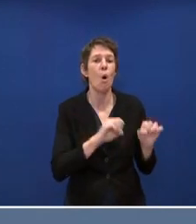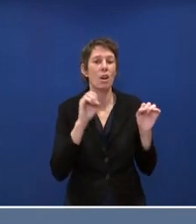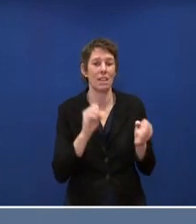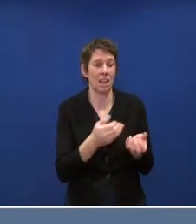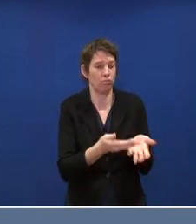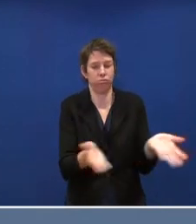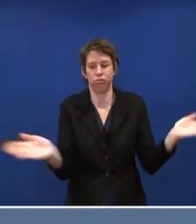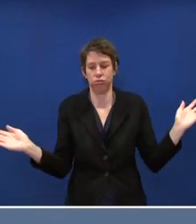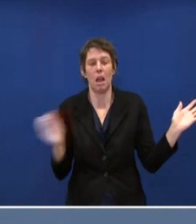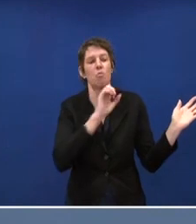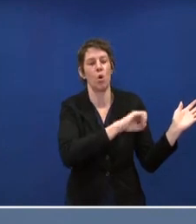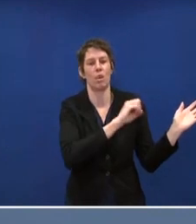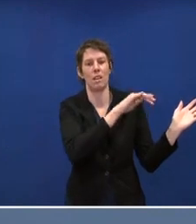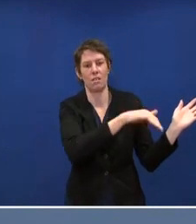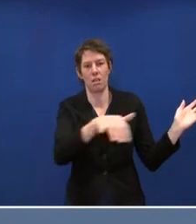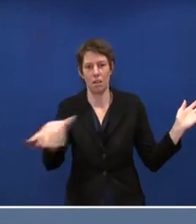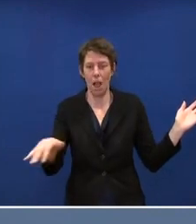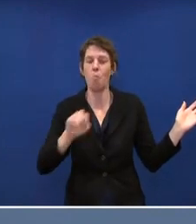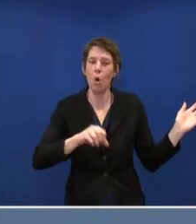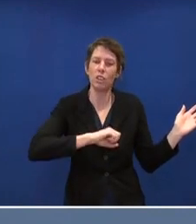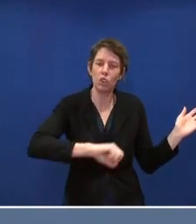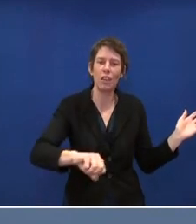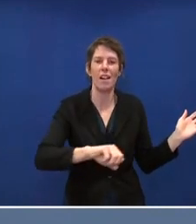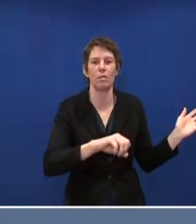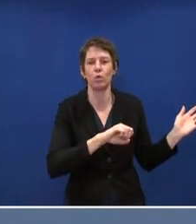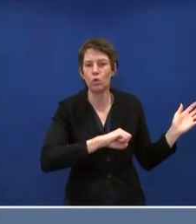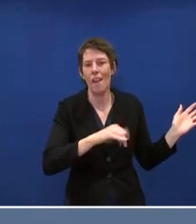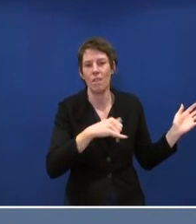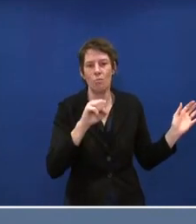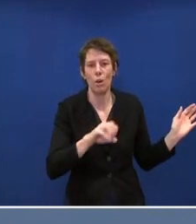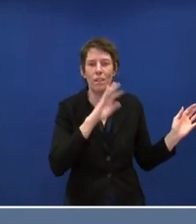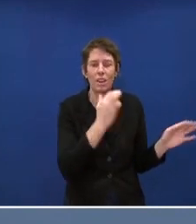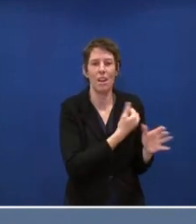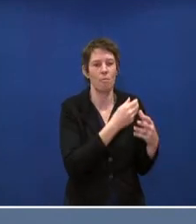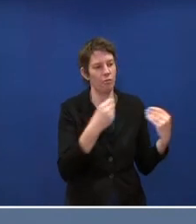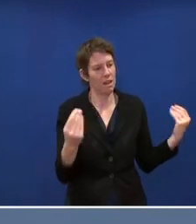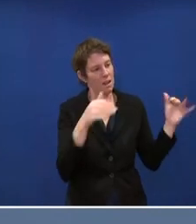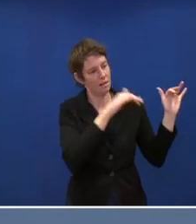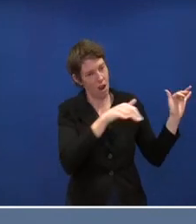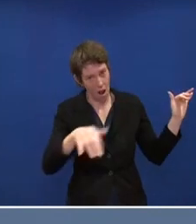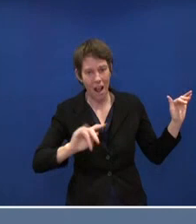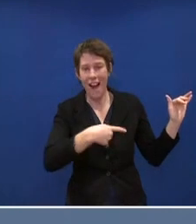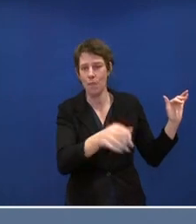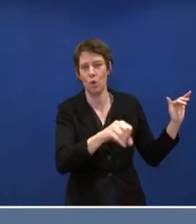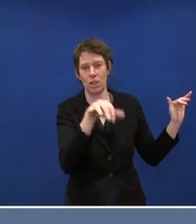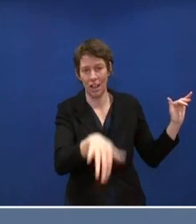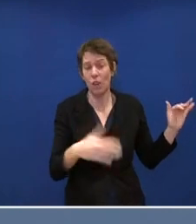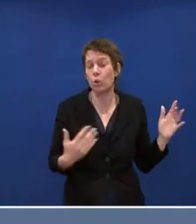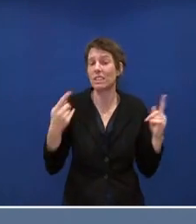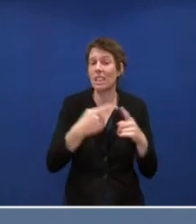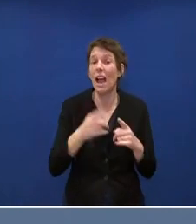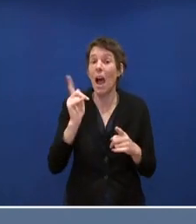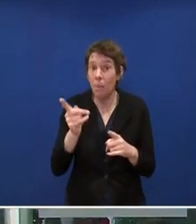Möglichkeit zu schaffen und möglichst schnell möglichst viele Impfdosen zur Verfügung zu stellen, sodass alle die Möglichkeit haben. Aber es bleibt bei der